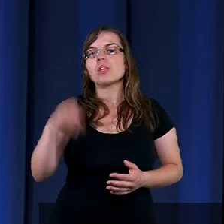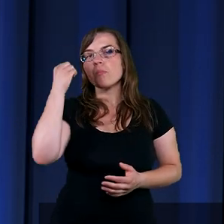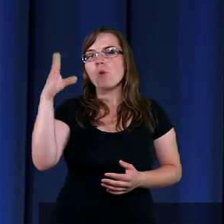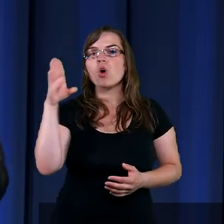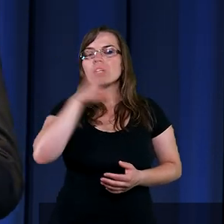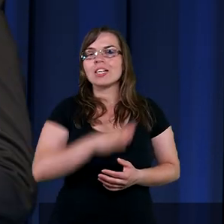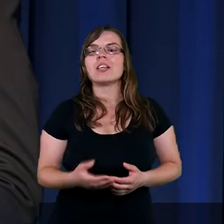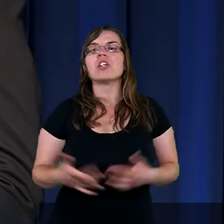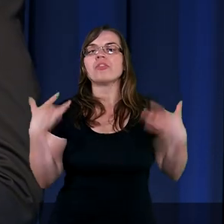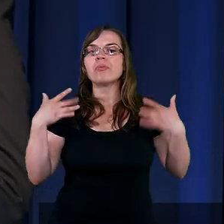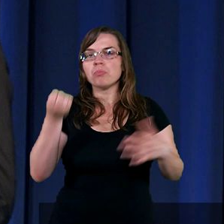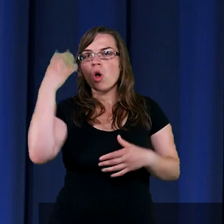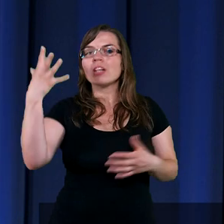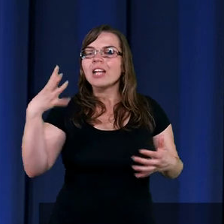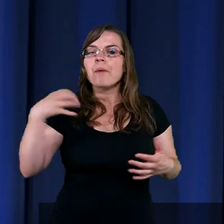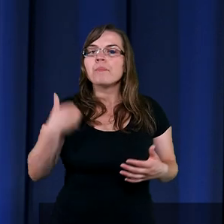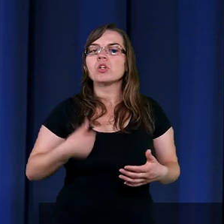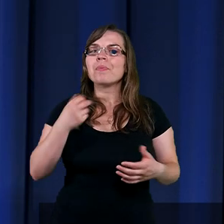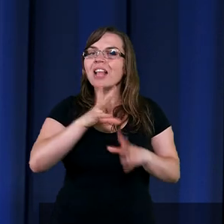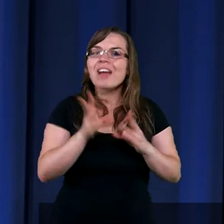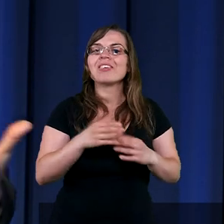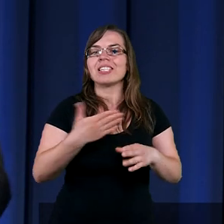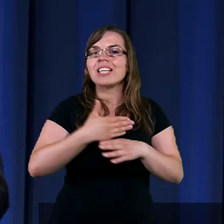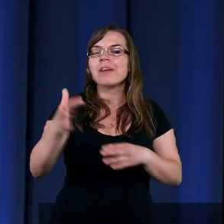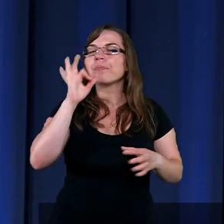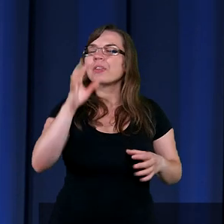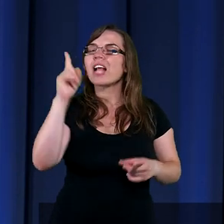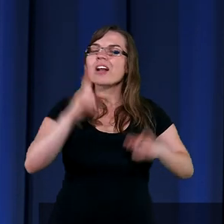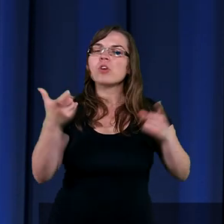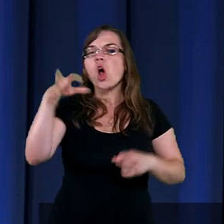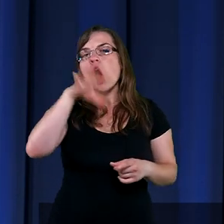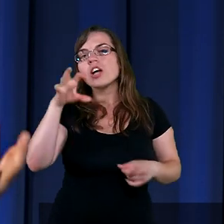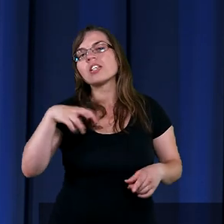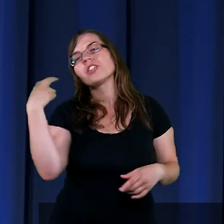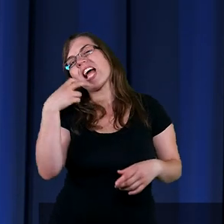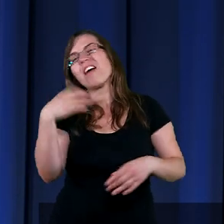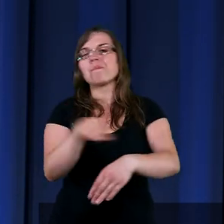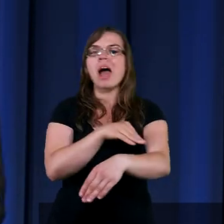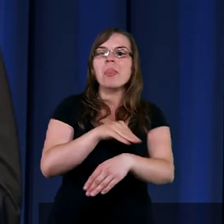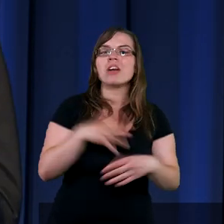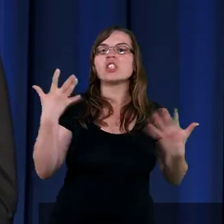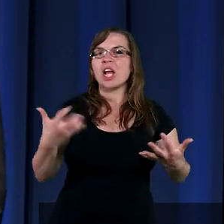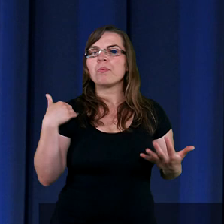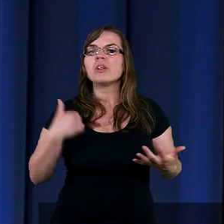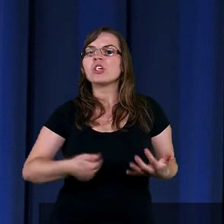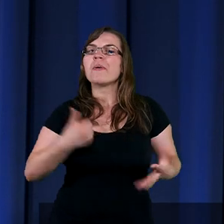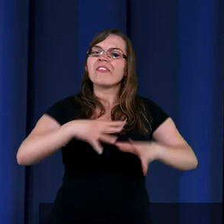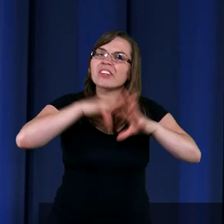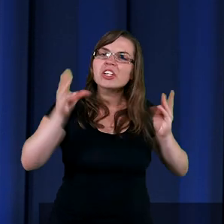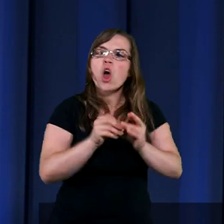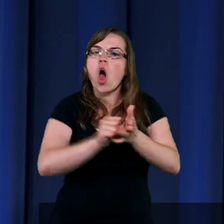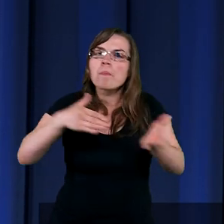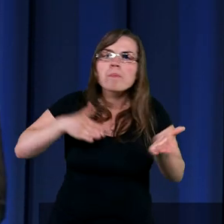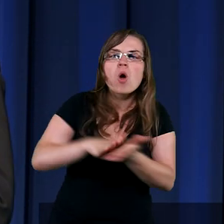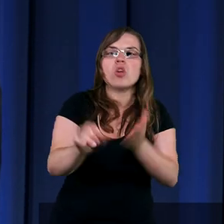Mojżesz, w życiu Mojżesza chcielibyśmy, żeby tak wszystko, czasem, czasem jak oglądamy jakiś ciekawy materiał, to chcielibyśmy, żeby wszystko od początku